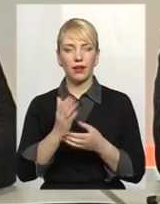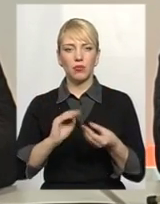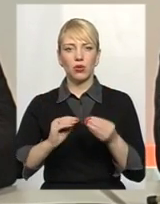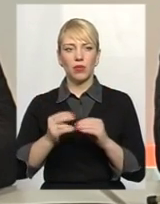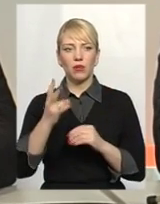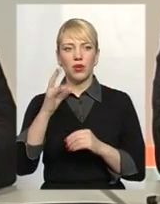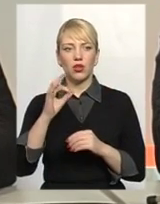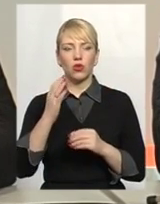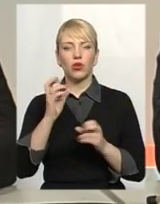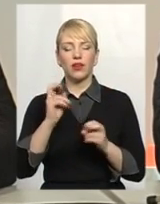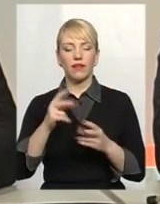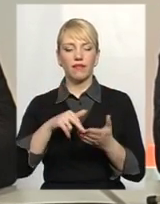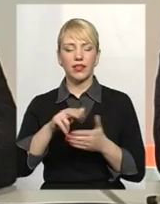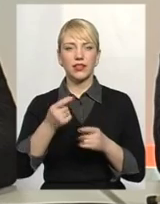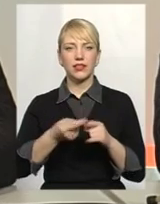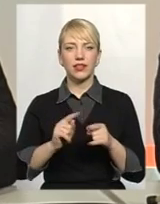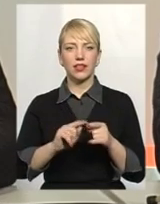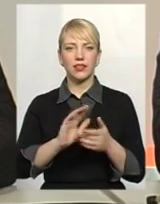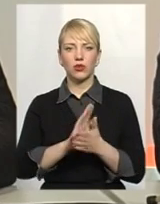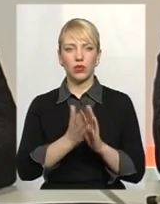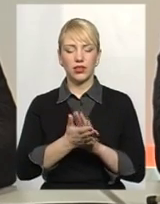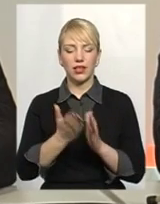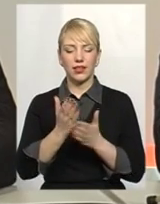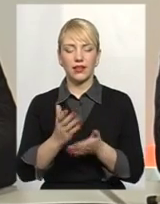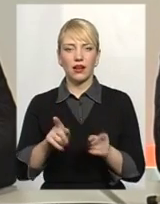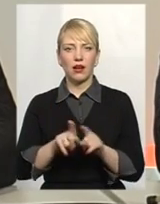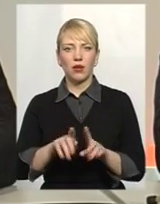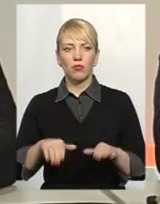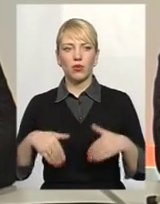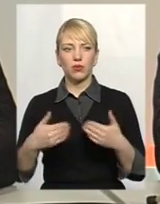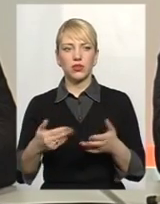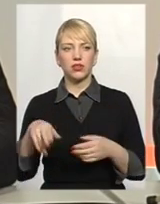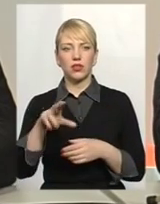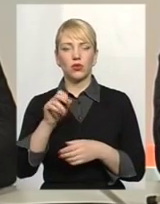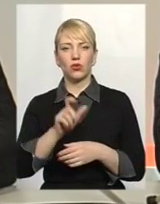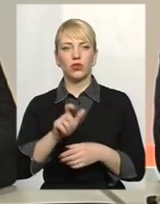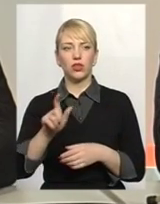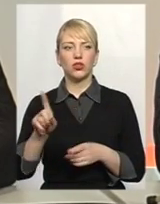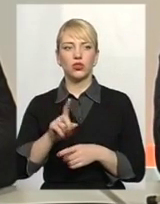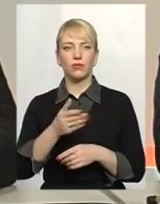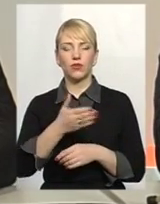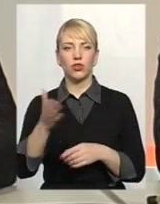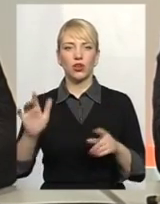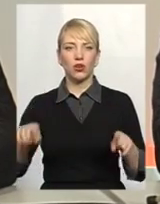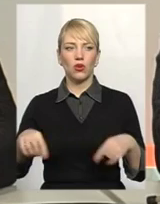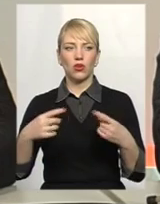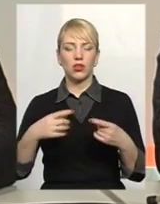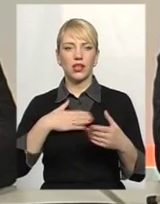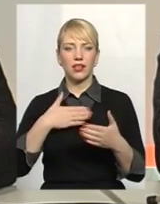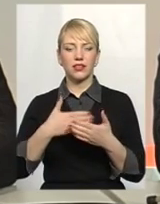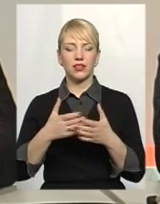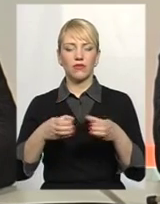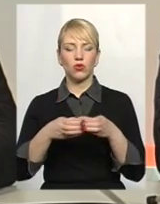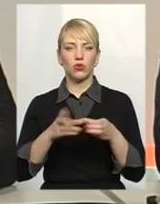вихід з даної ситуації. Тому є така пропозиція, ми звертаємо до наших людей, щоб вони організували ініціативну групу,